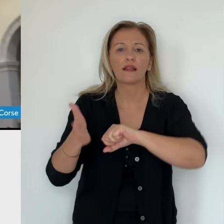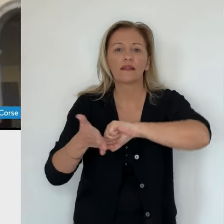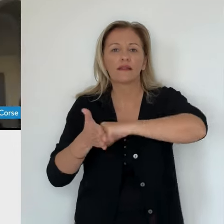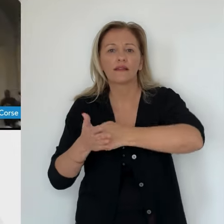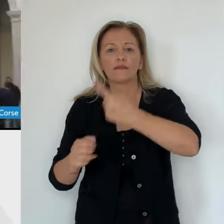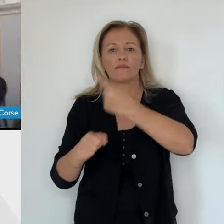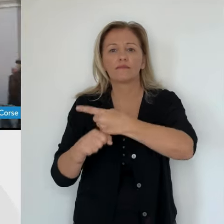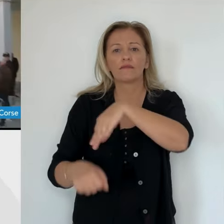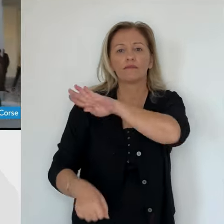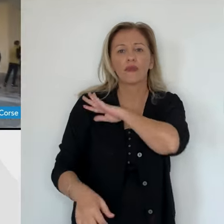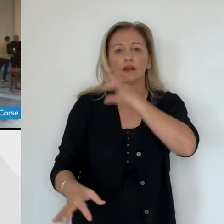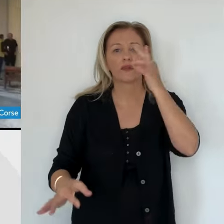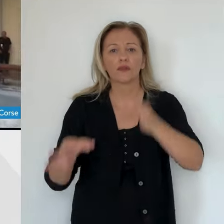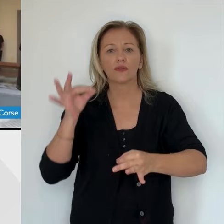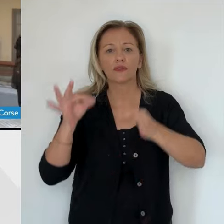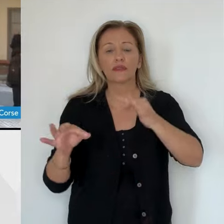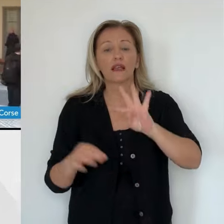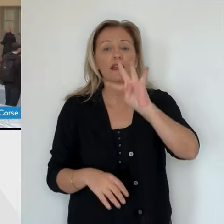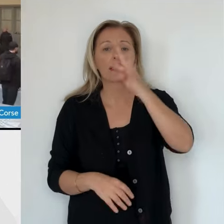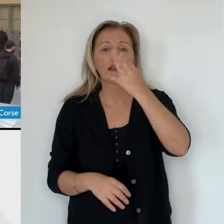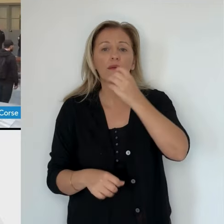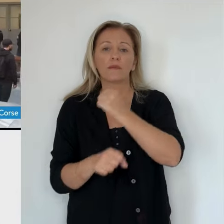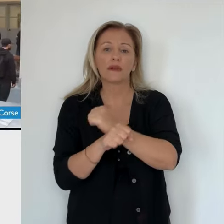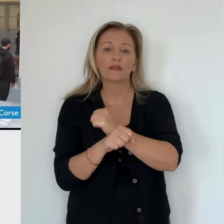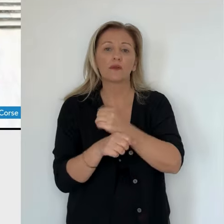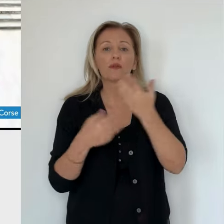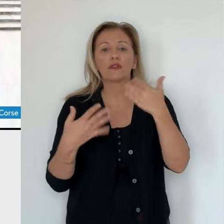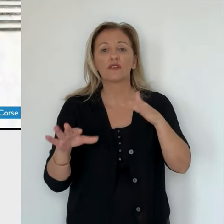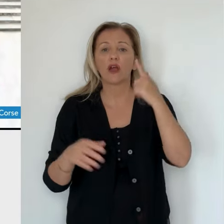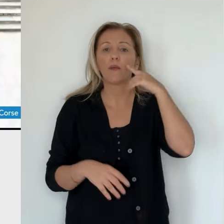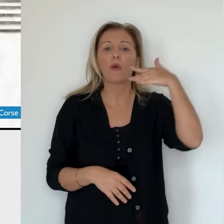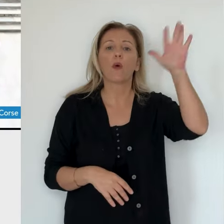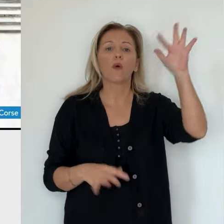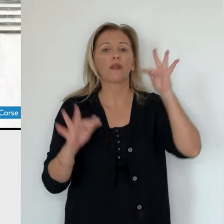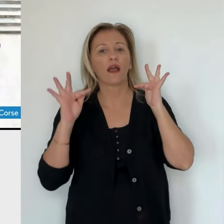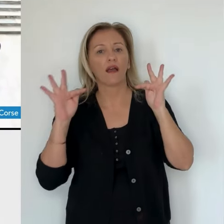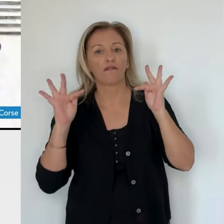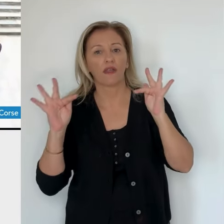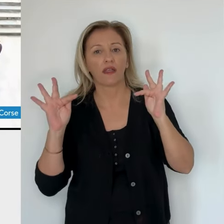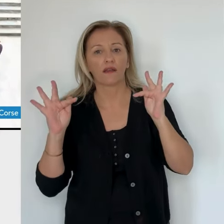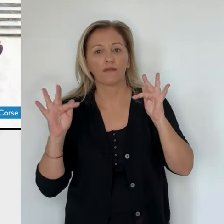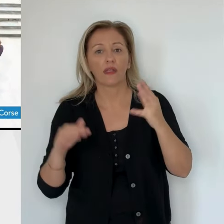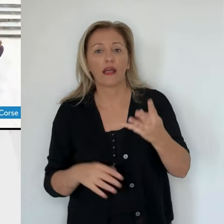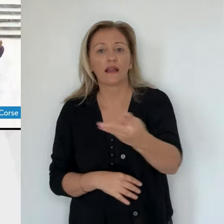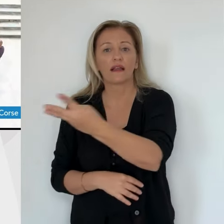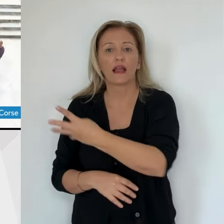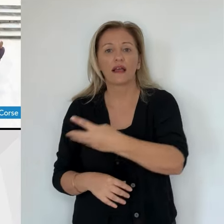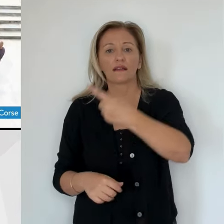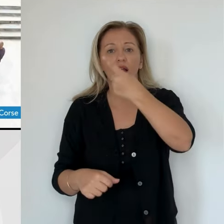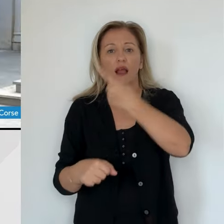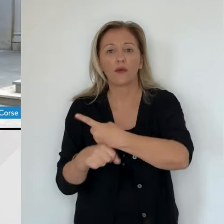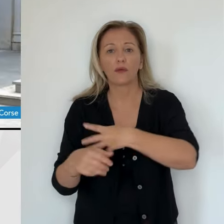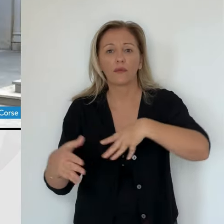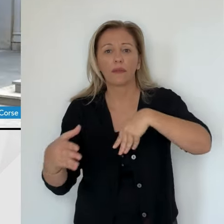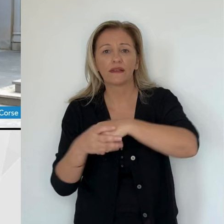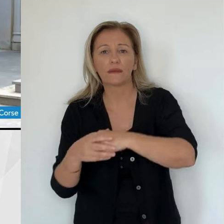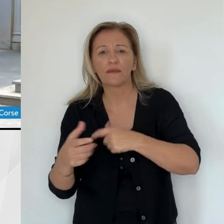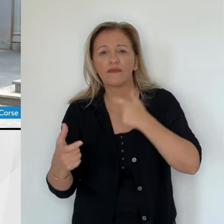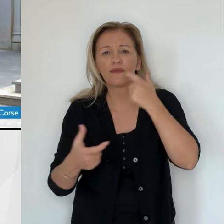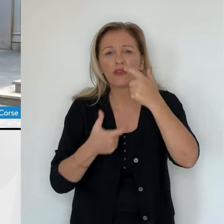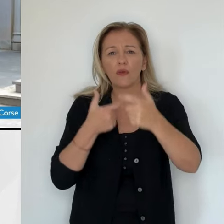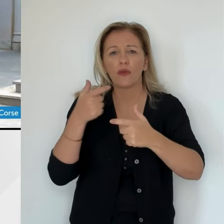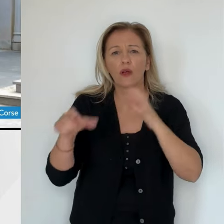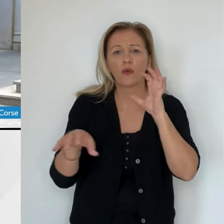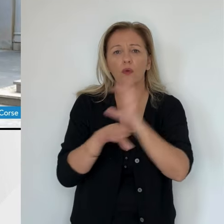une autre affaire. Il leur est reproché précisément des violences volontaires en réunion aux dépens de personnes dépositaires de l'autorité publique